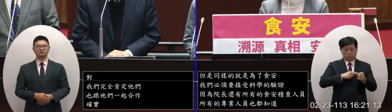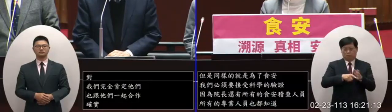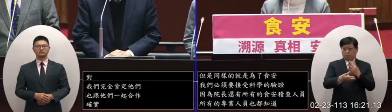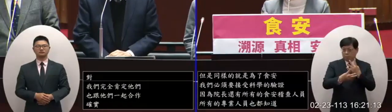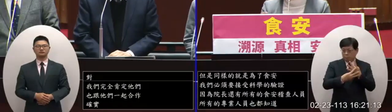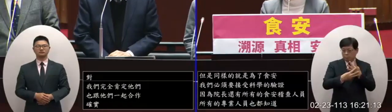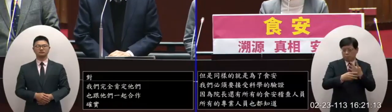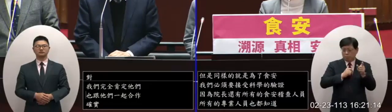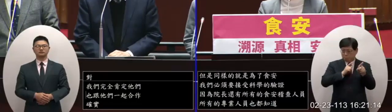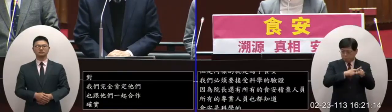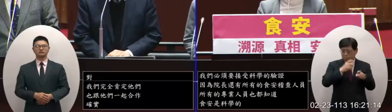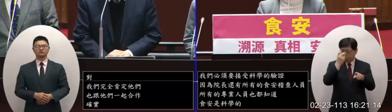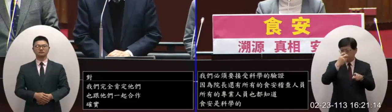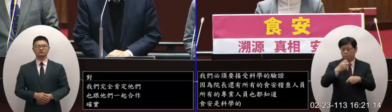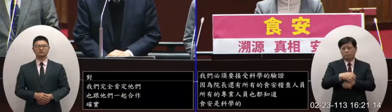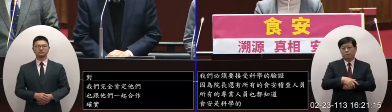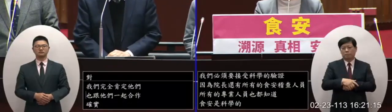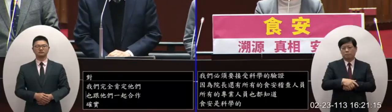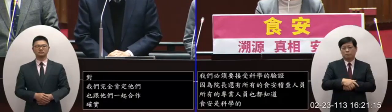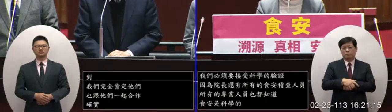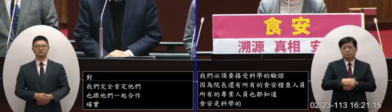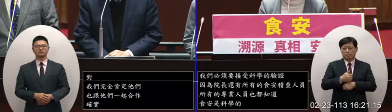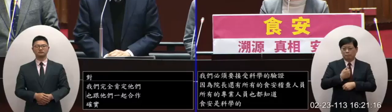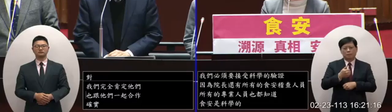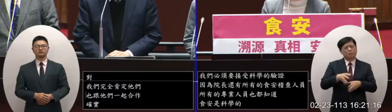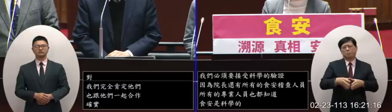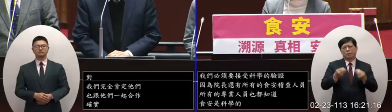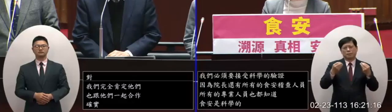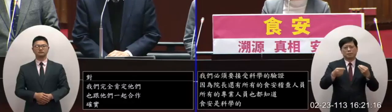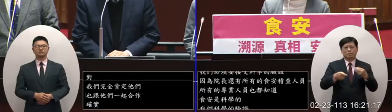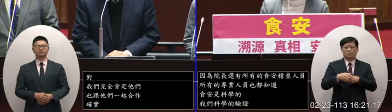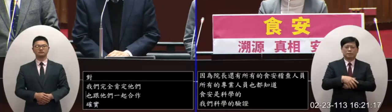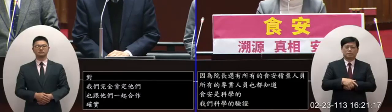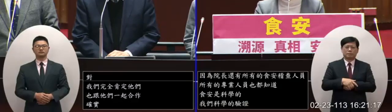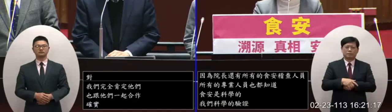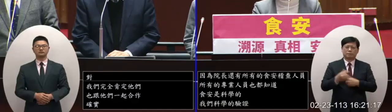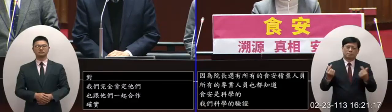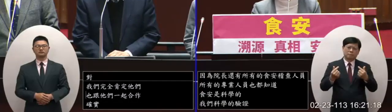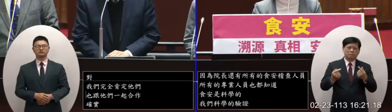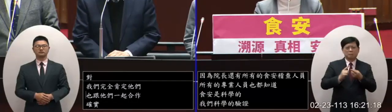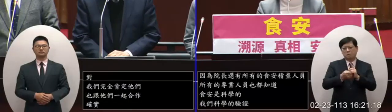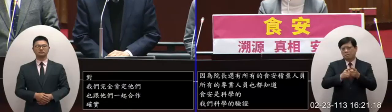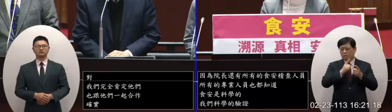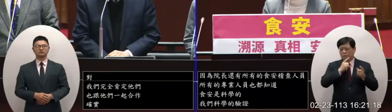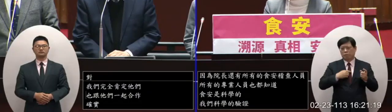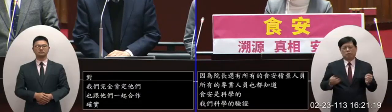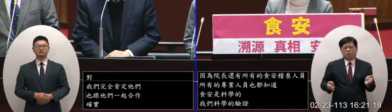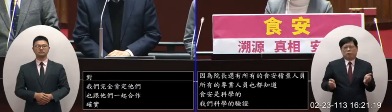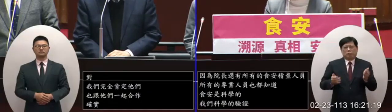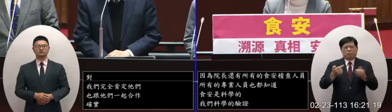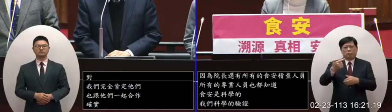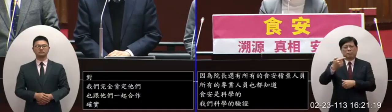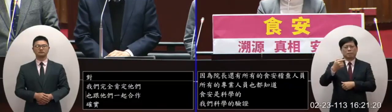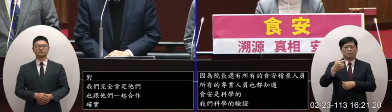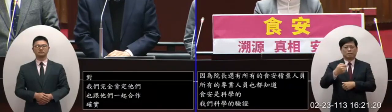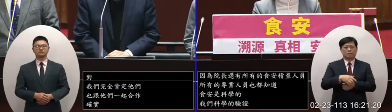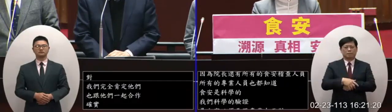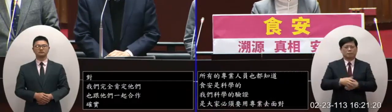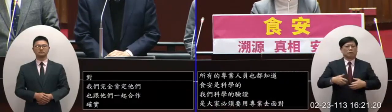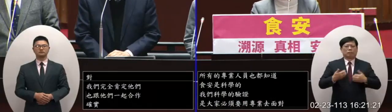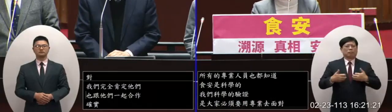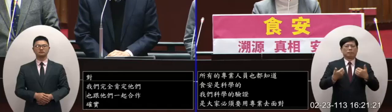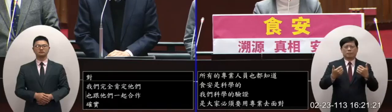專業去面對所以真的不要用一些情緒性的或者是一些